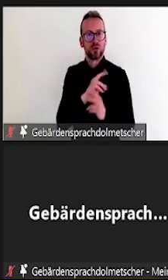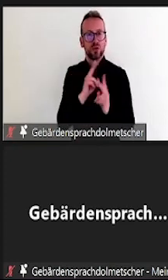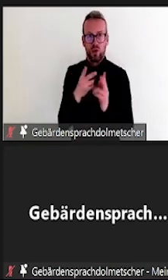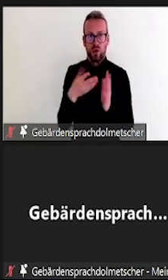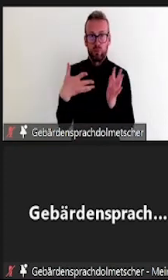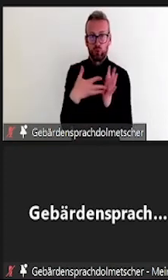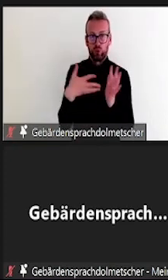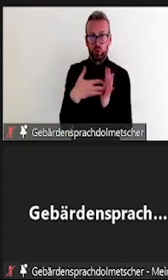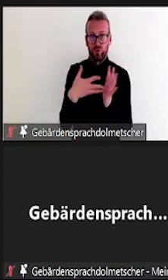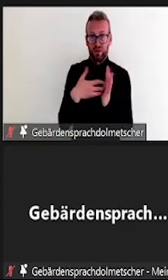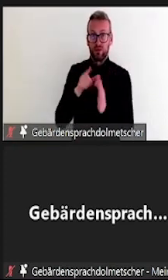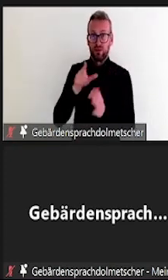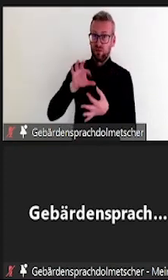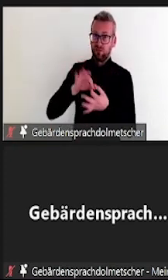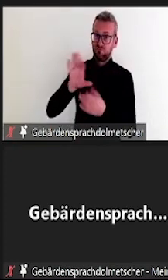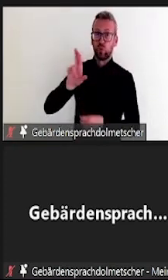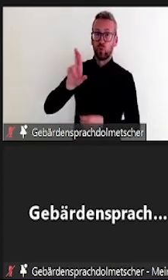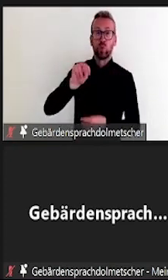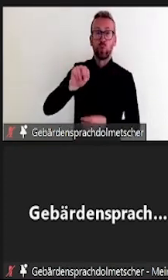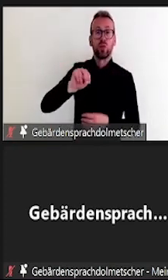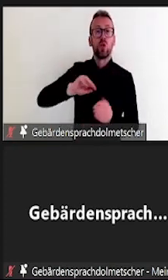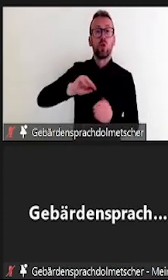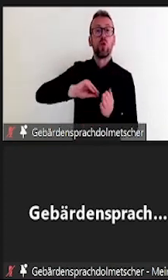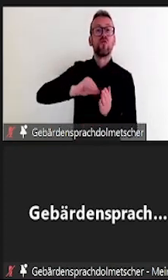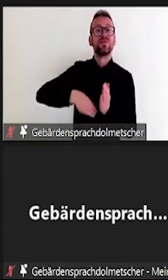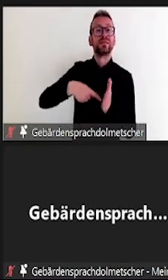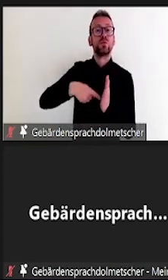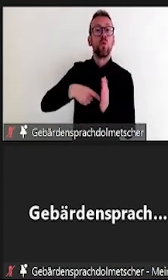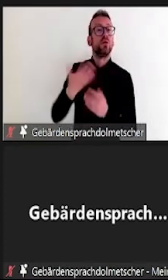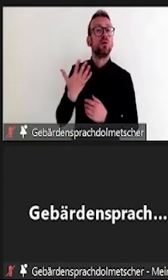Referat, Präsentation oder Hausarbeit.